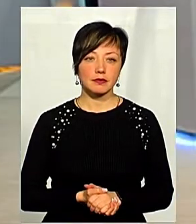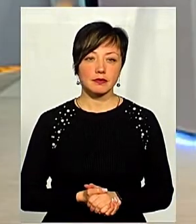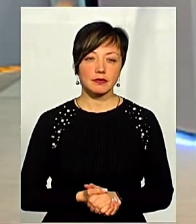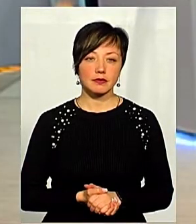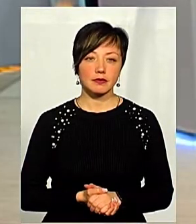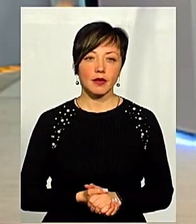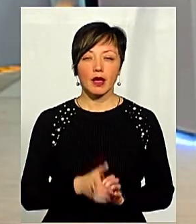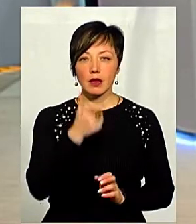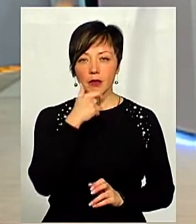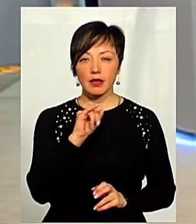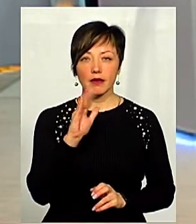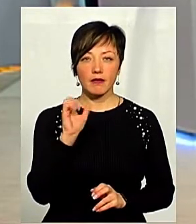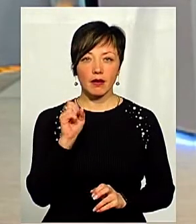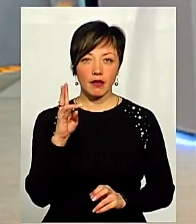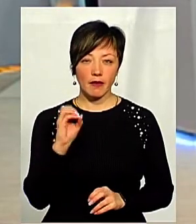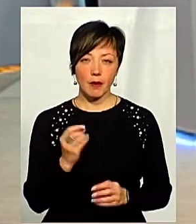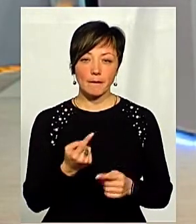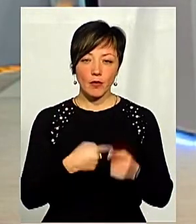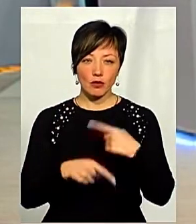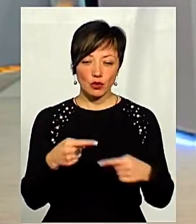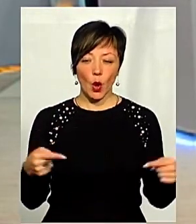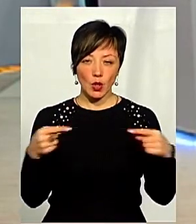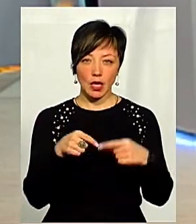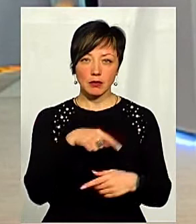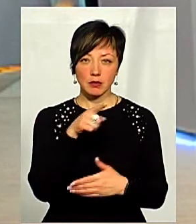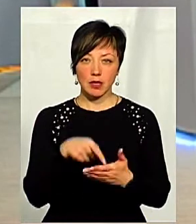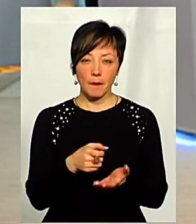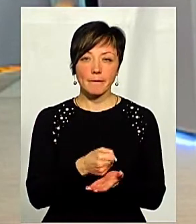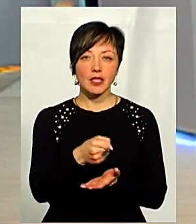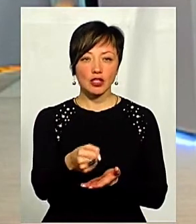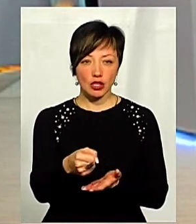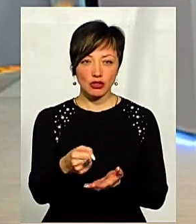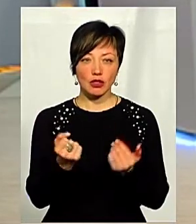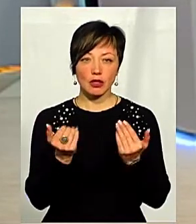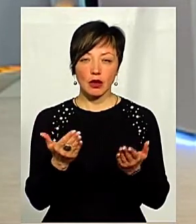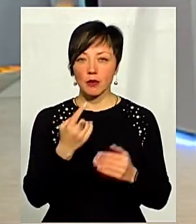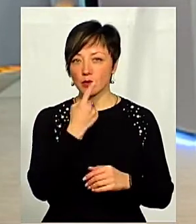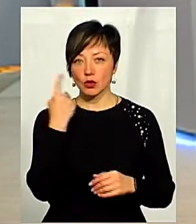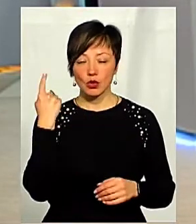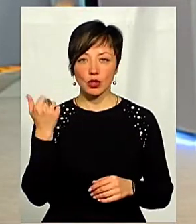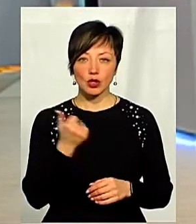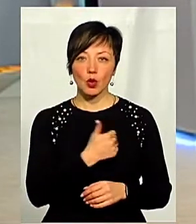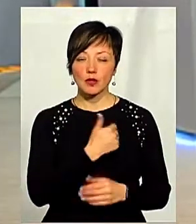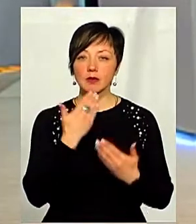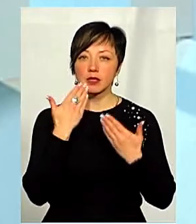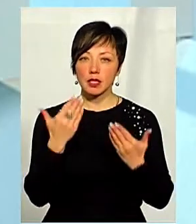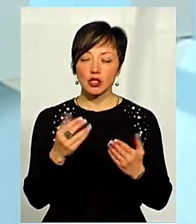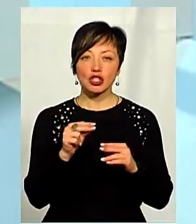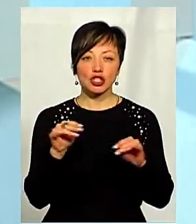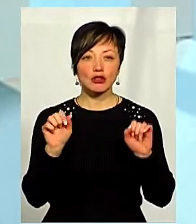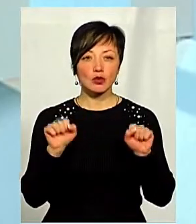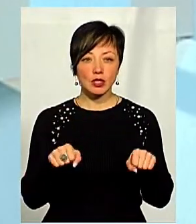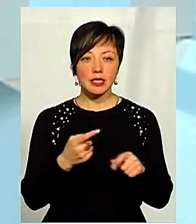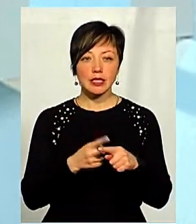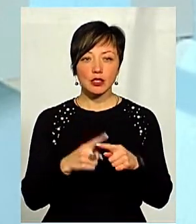пане Іване. Я би хотів повернутися до більш конкретних питань, якраз призначення, які були до прошлого тижня. Хотів спитати, чи змогли за